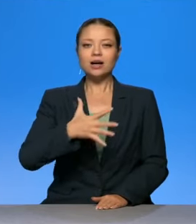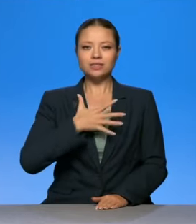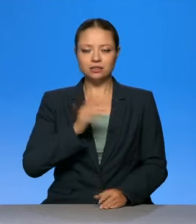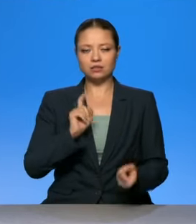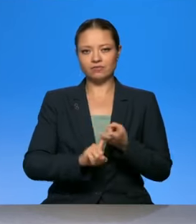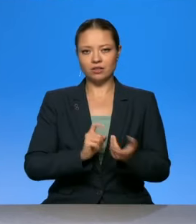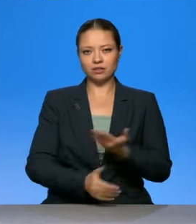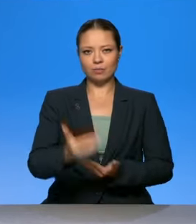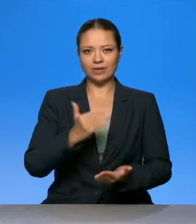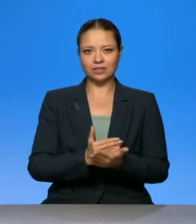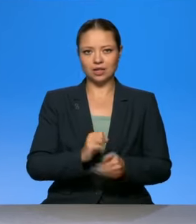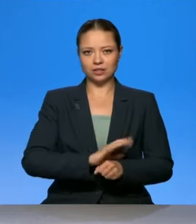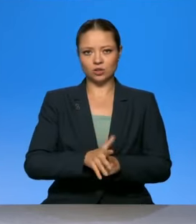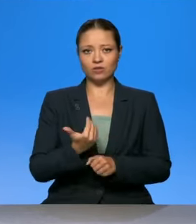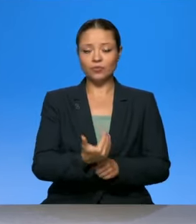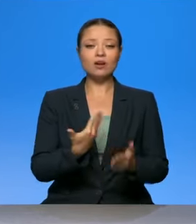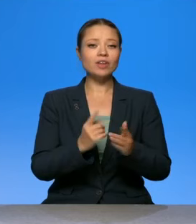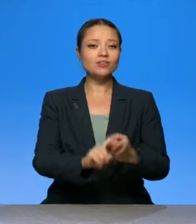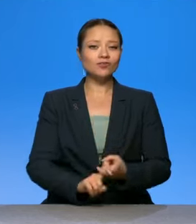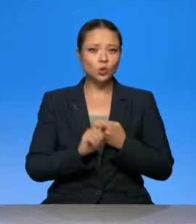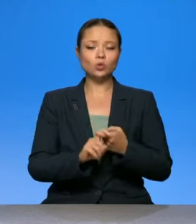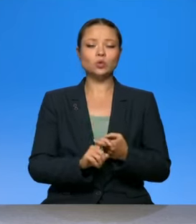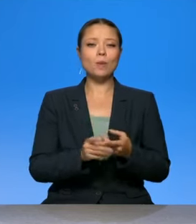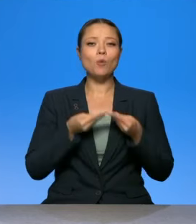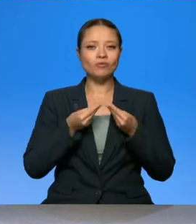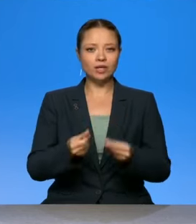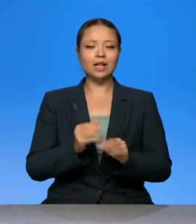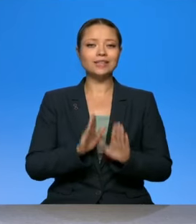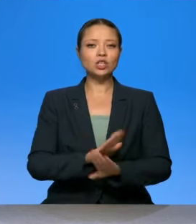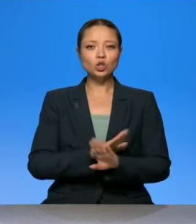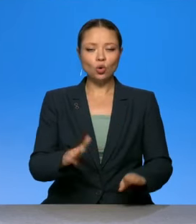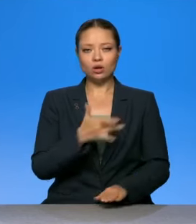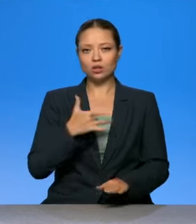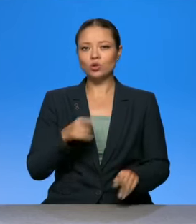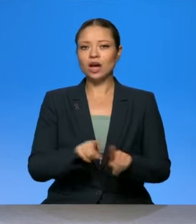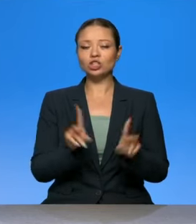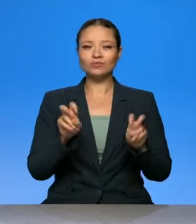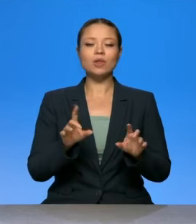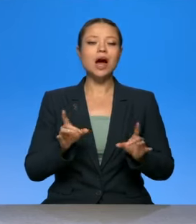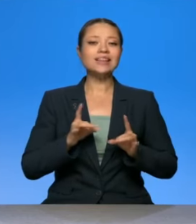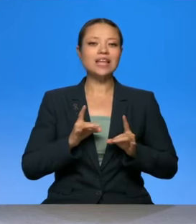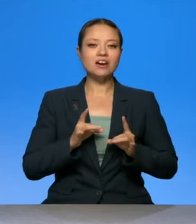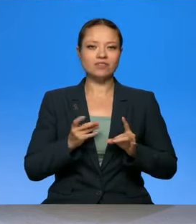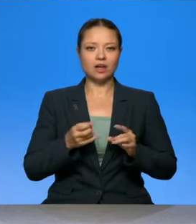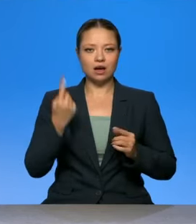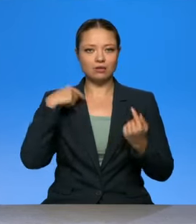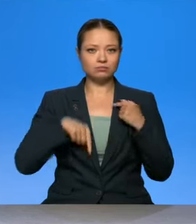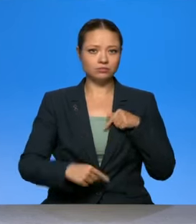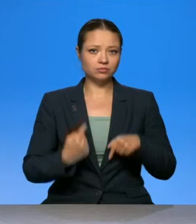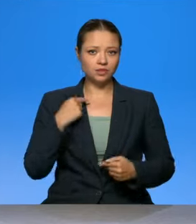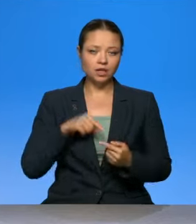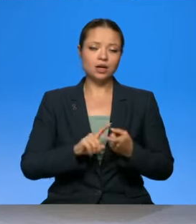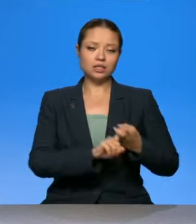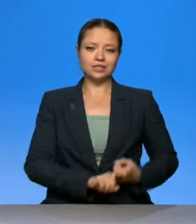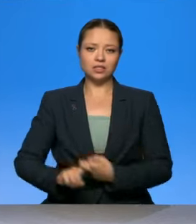Потому что вирус повлиял не только на иммунную систему, на бронхи, а на нервную систему. И сейчас многие будут чувствовать дефекты именно в центральной нервной